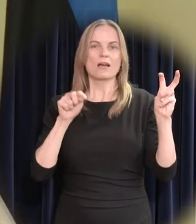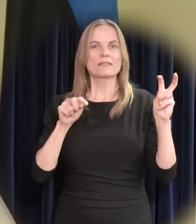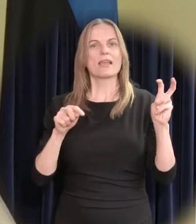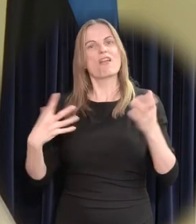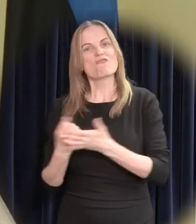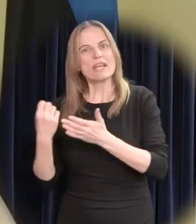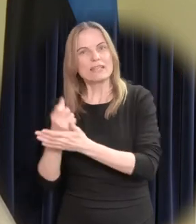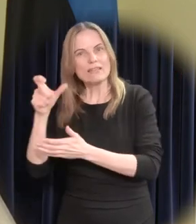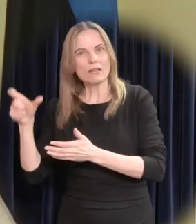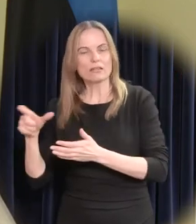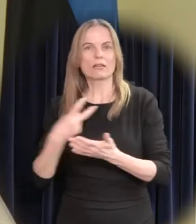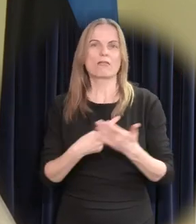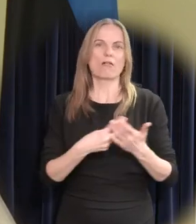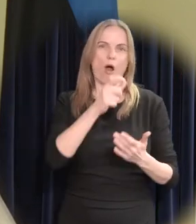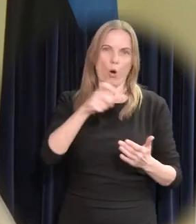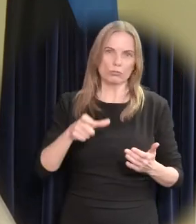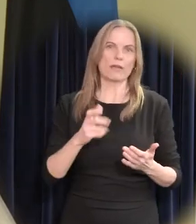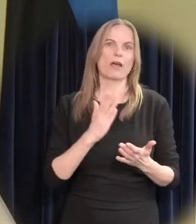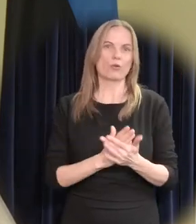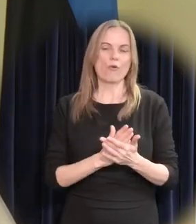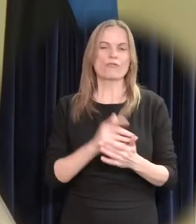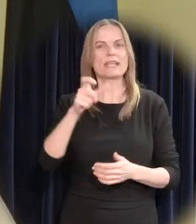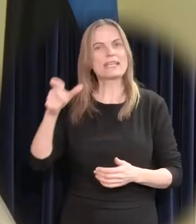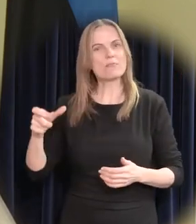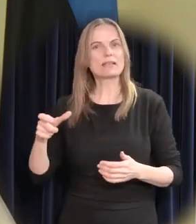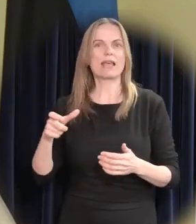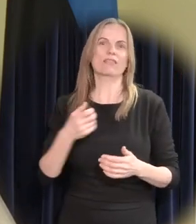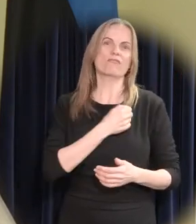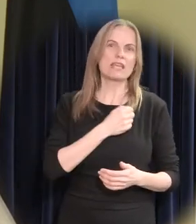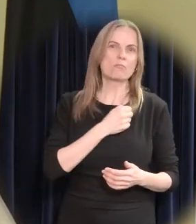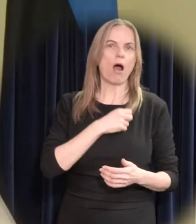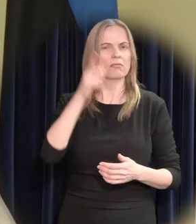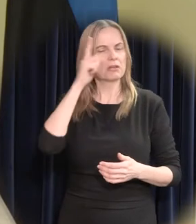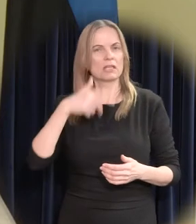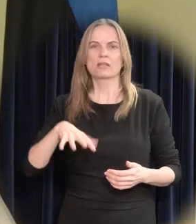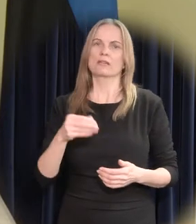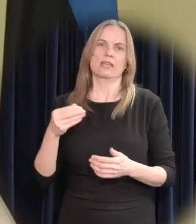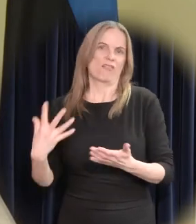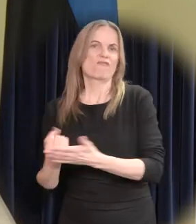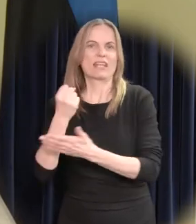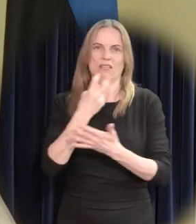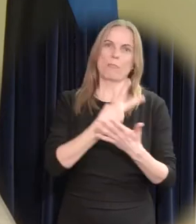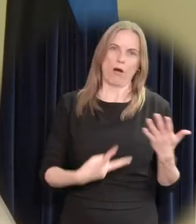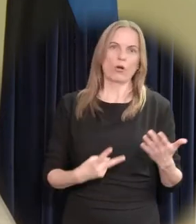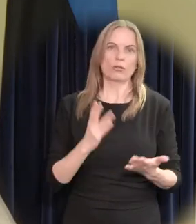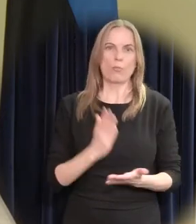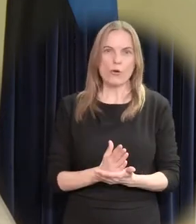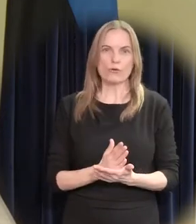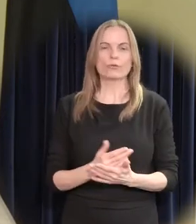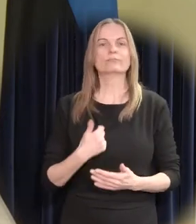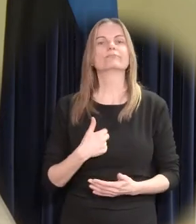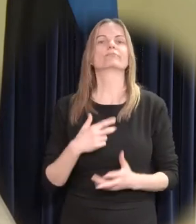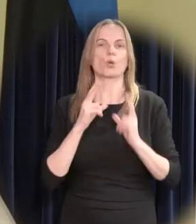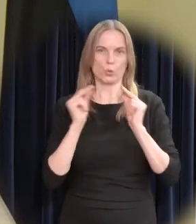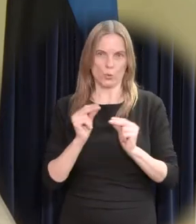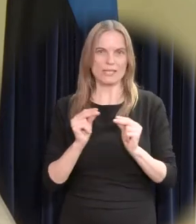Nii inimeste, perede, ettevõtete kui ka riikide tasandil. Mõõn on, et täna veel ei ole